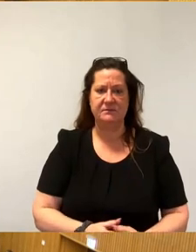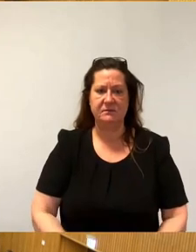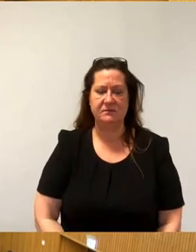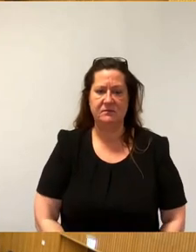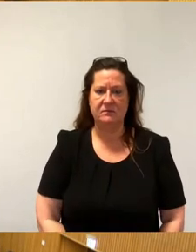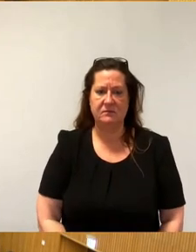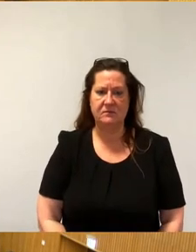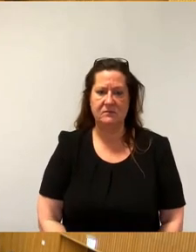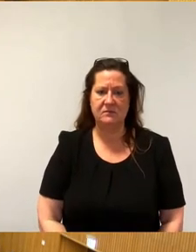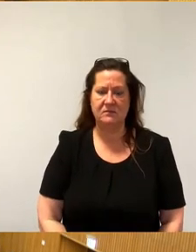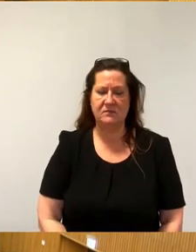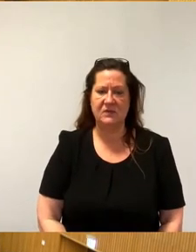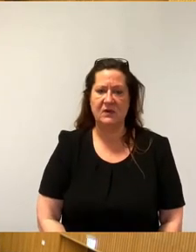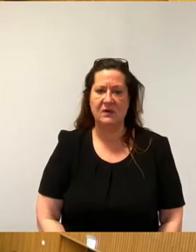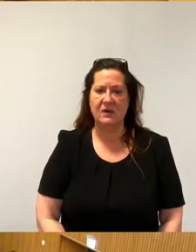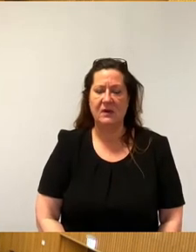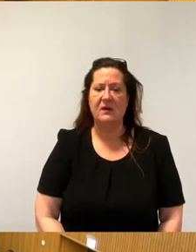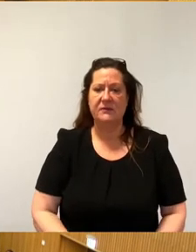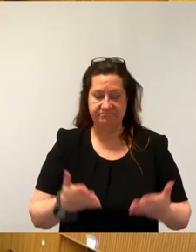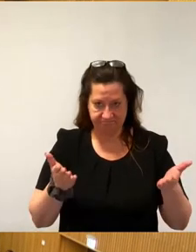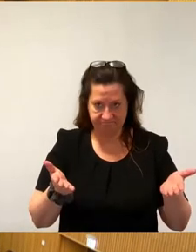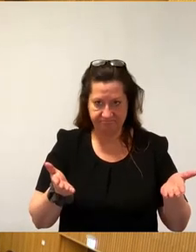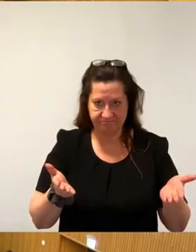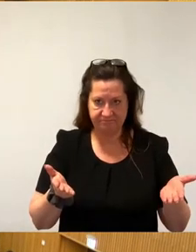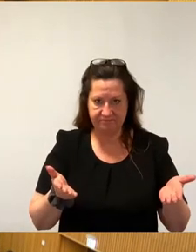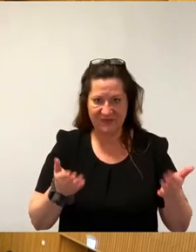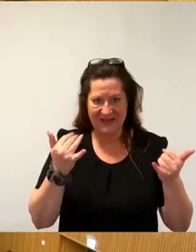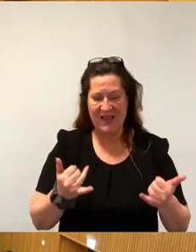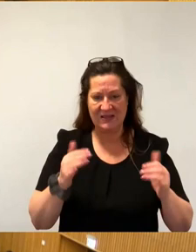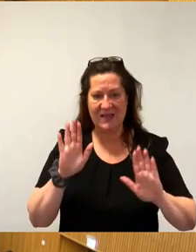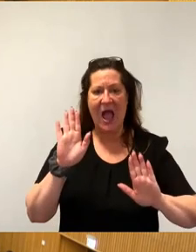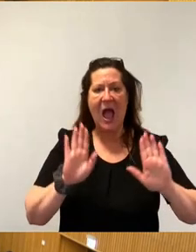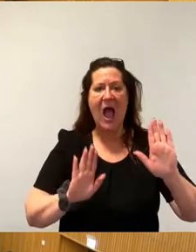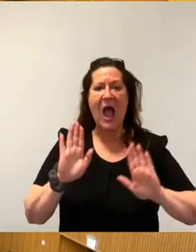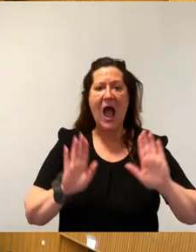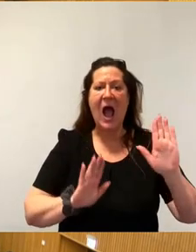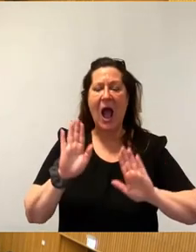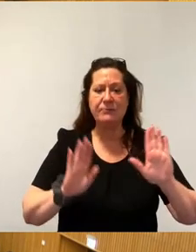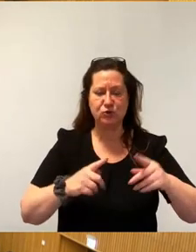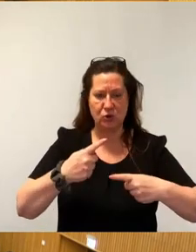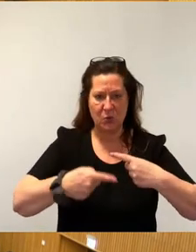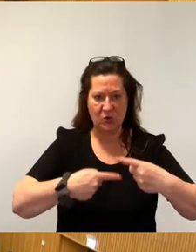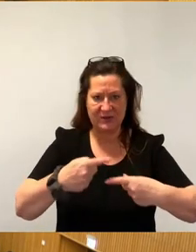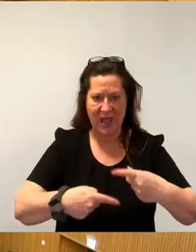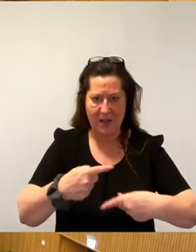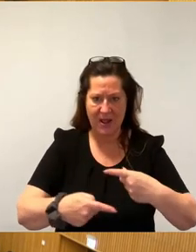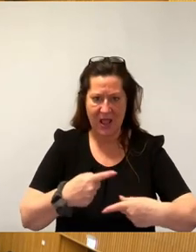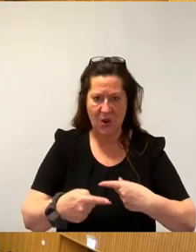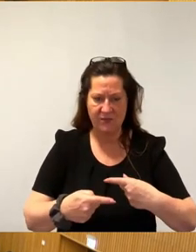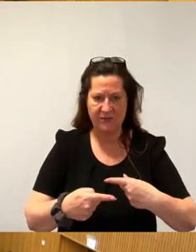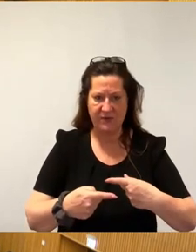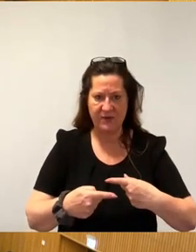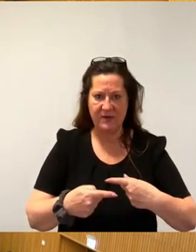Naja, wir sind im Abstimmungsprozedere, also insoweit machen wir nochmal jetzt